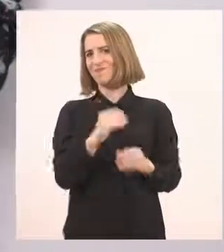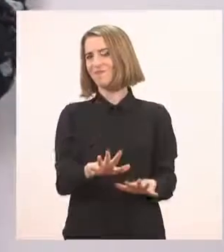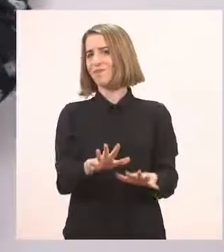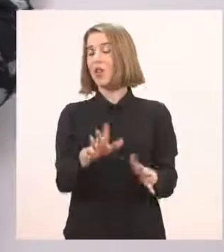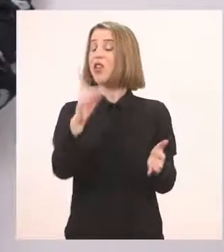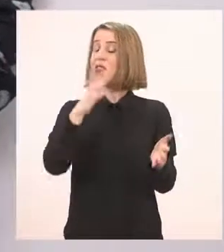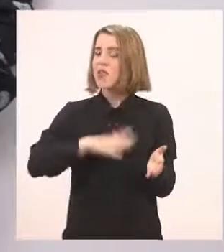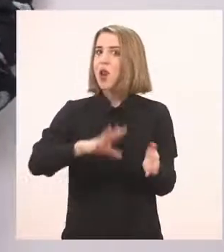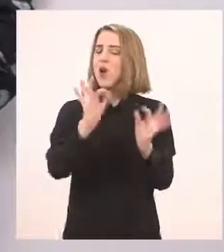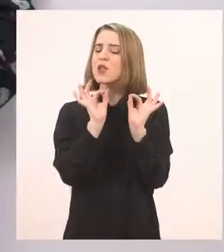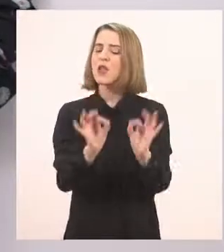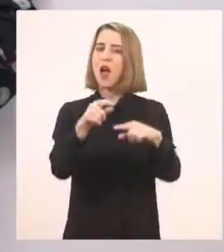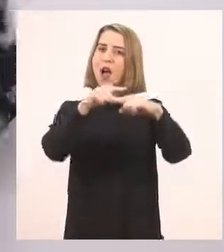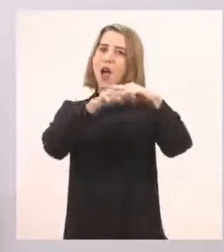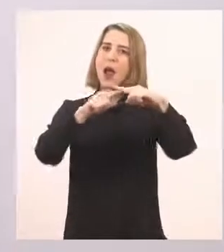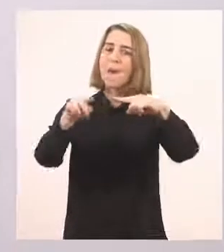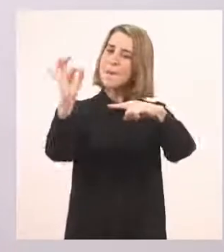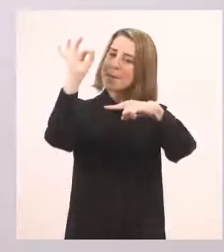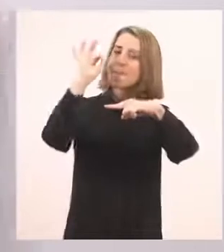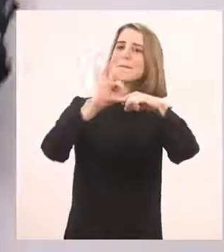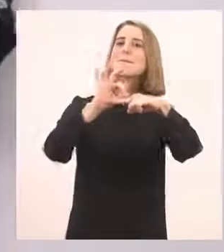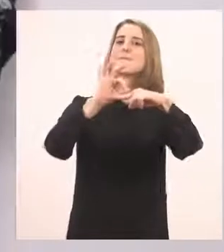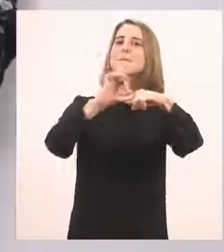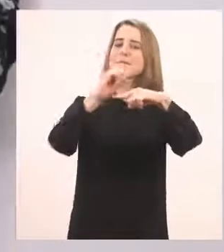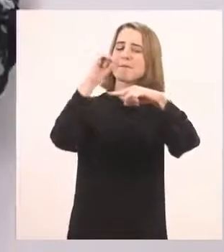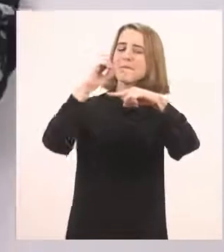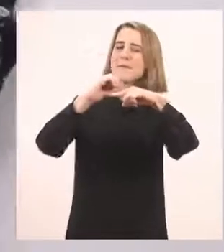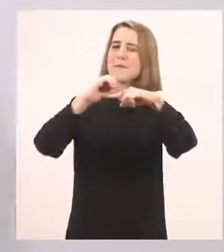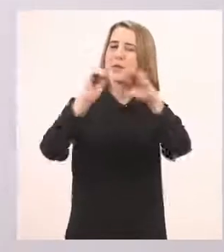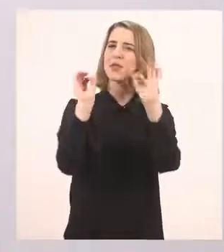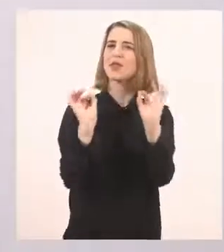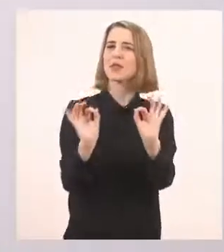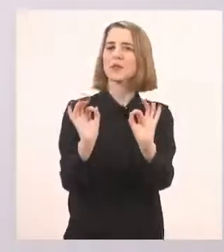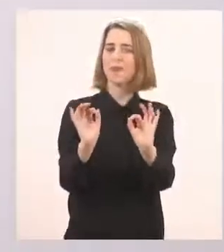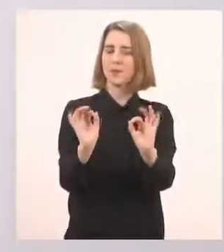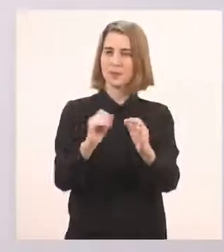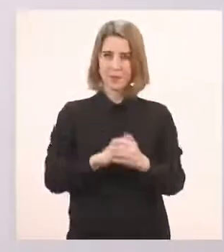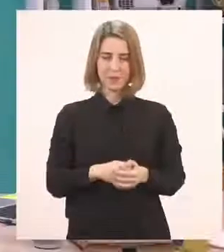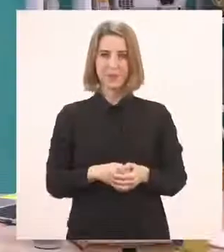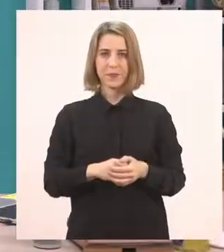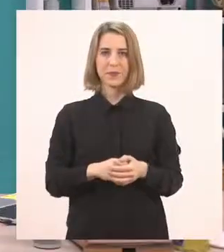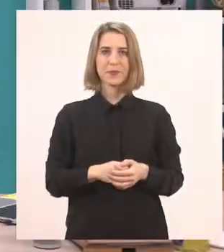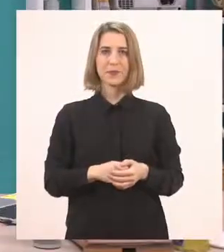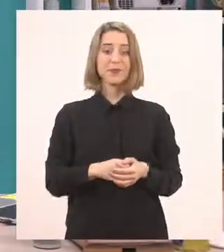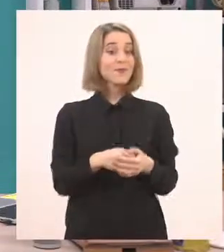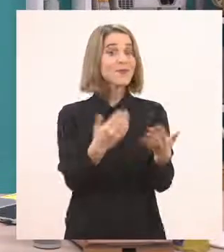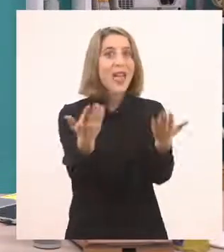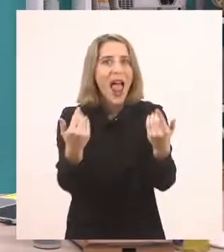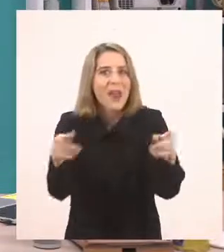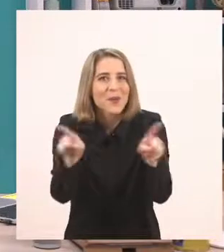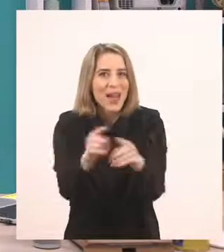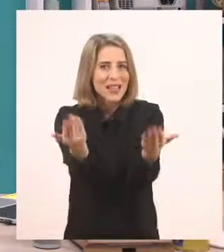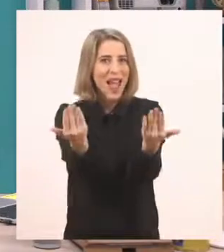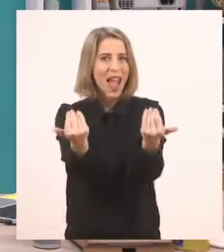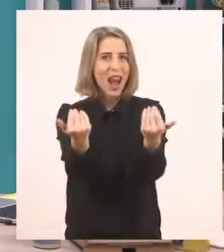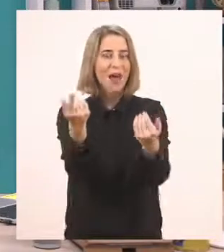ακουμπάει στη γραμμούλα μου το κυκλάκι και κάτω. Για να δω τώρα, για να τα κάνουμε μαζί